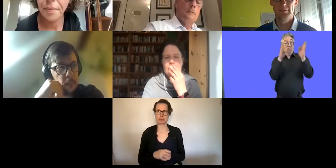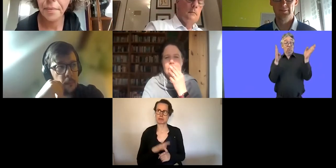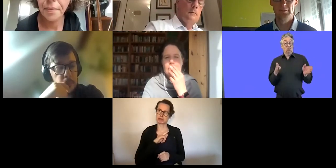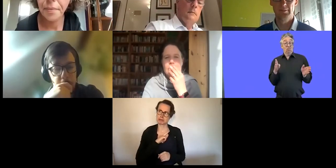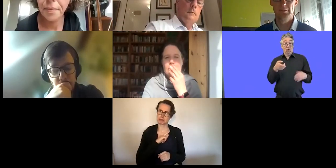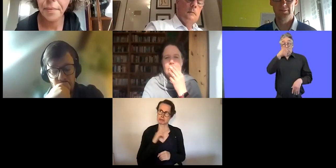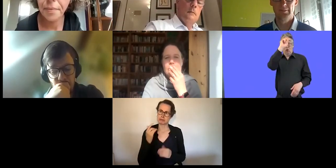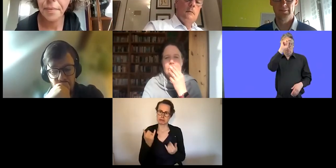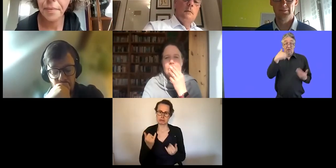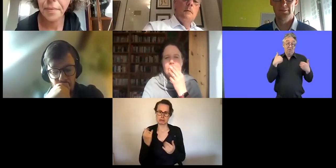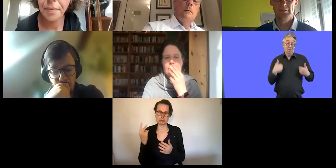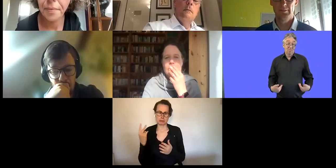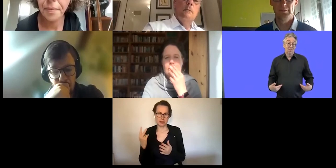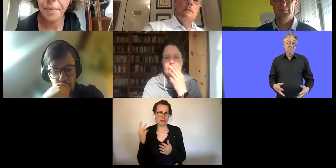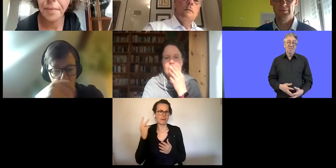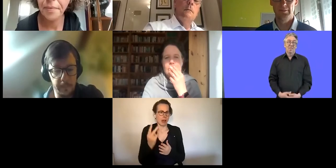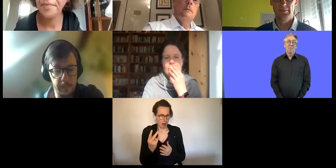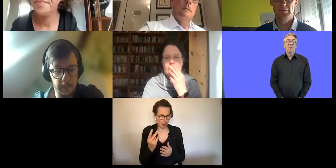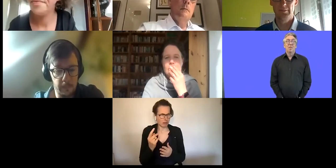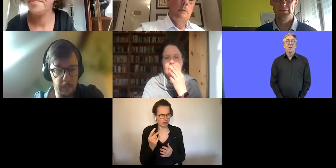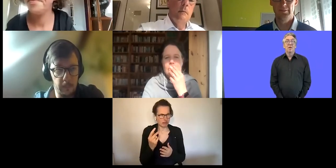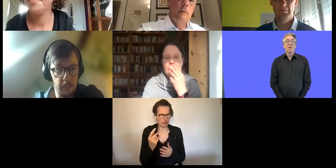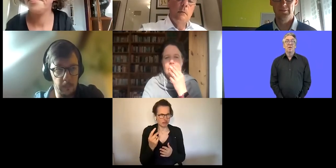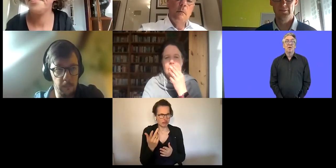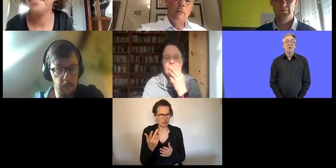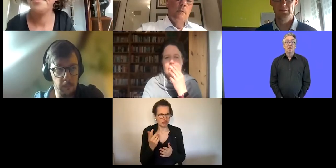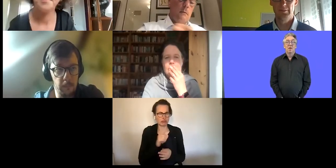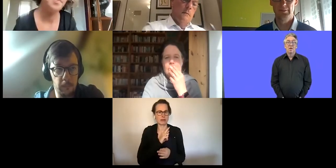Jahren Selbstvertreterin der